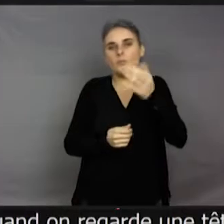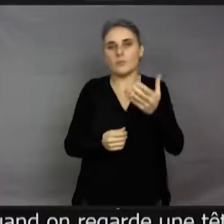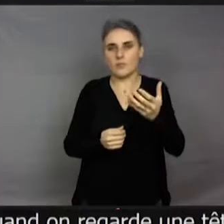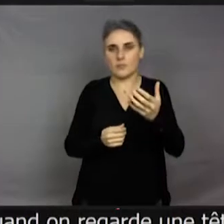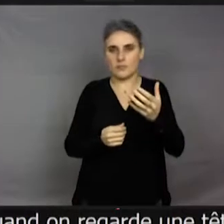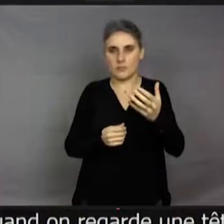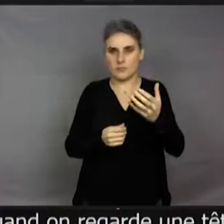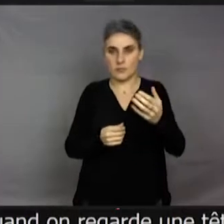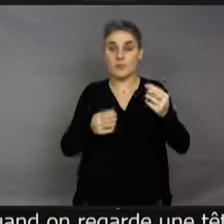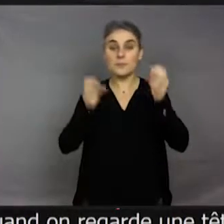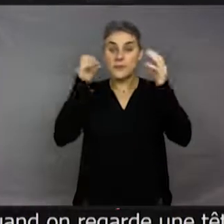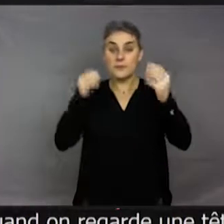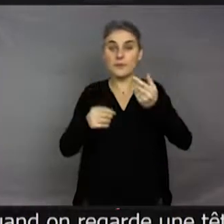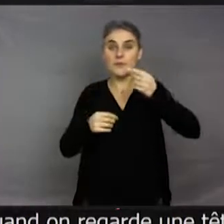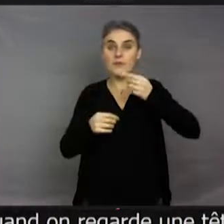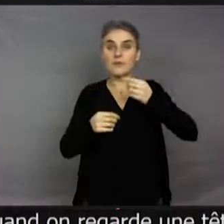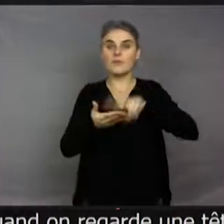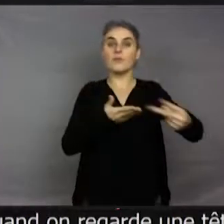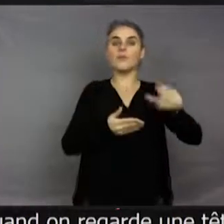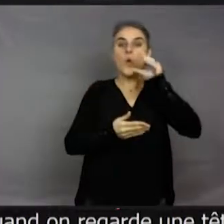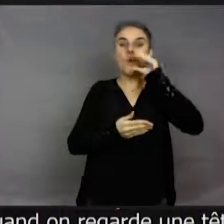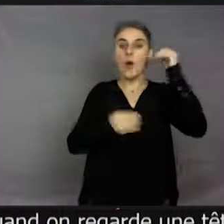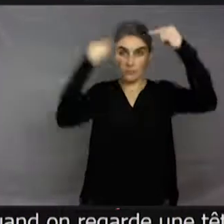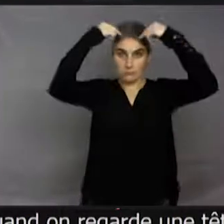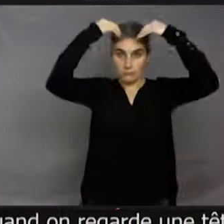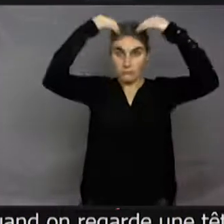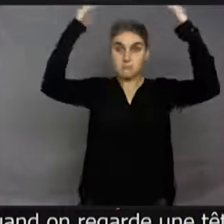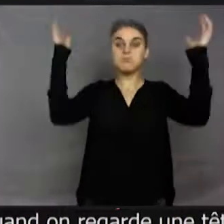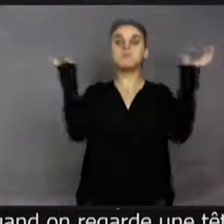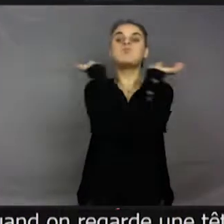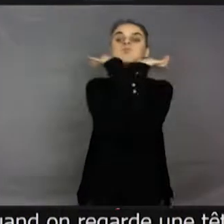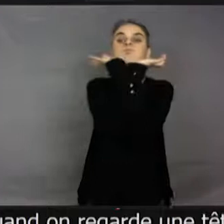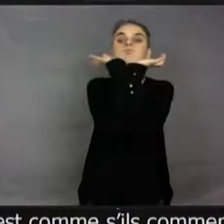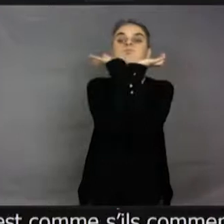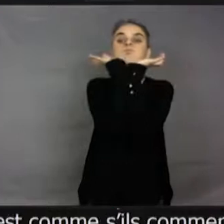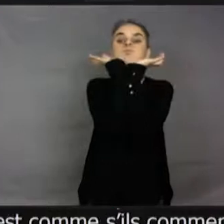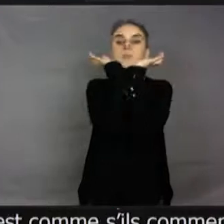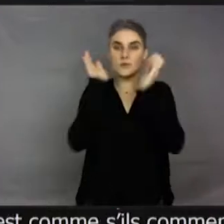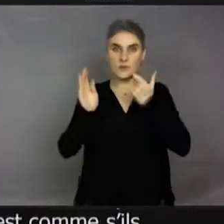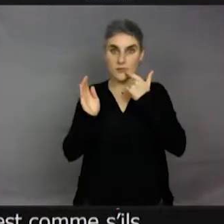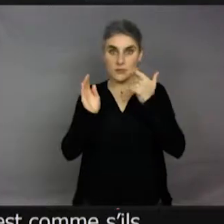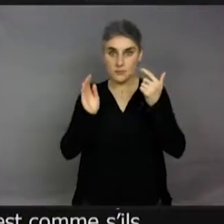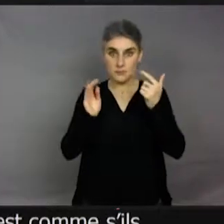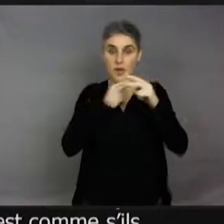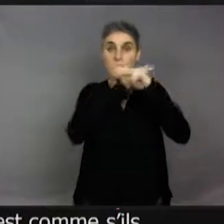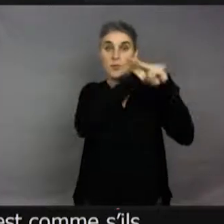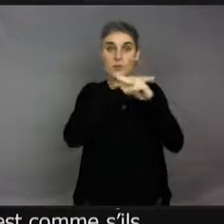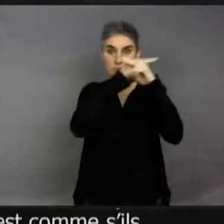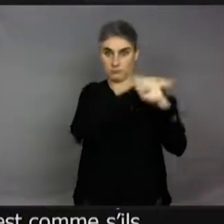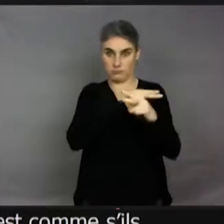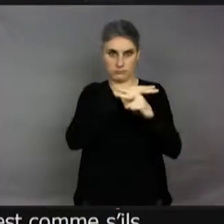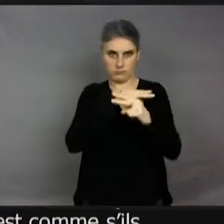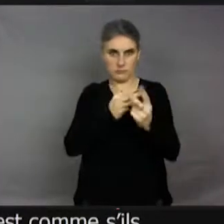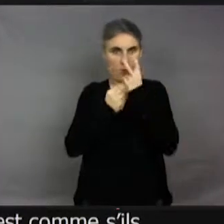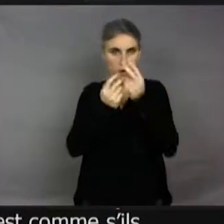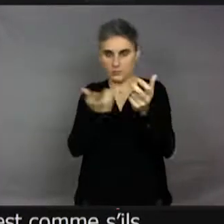c'est comme s'ils commençaient ici, en haut de notre tête, et puis ils se terminaient en bas. Donc déjà, ça veut dire que, où vous soyez, la libellule va vous voir. Alors, ce n pas vous qu'elles cherchent